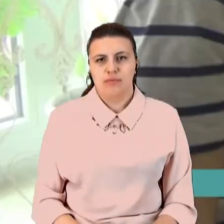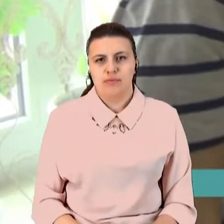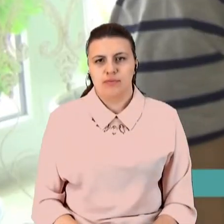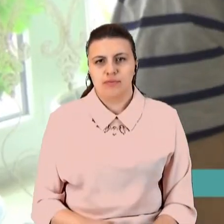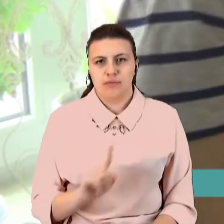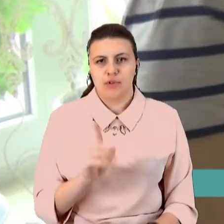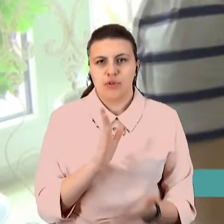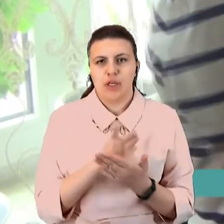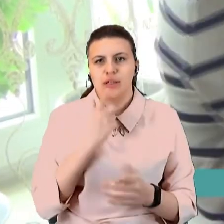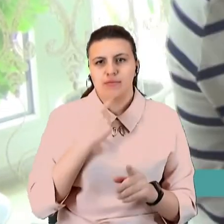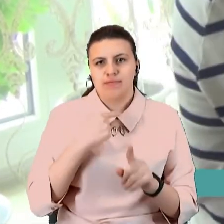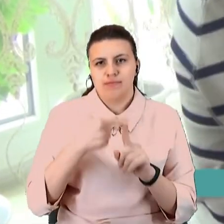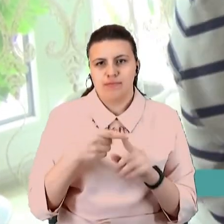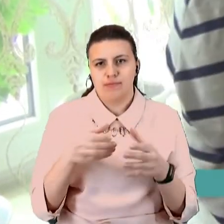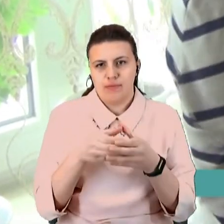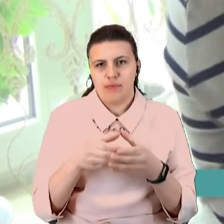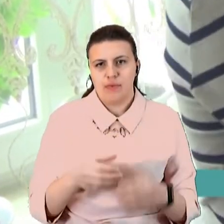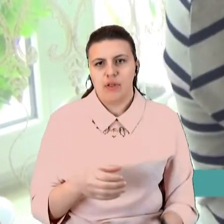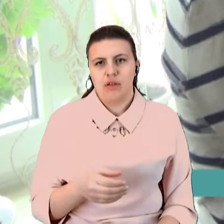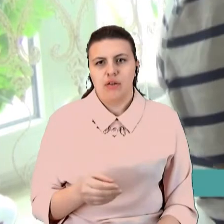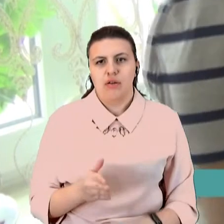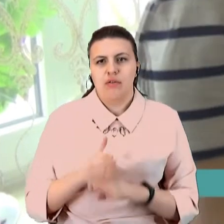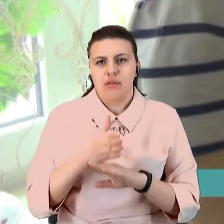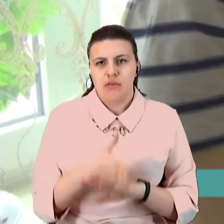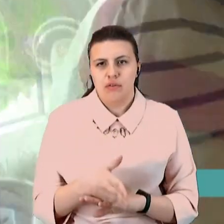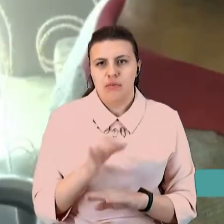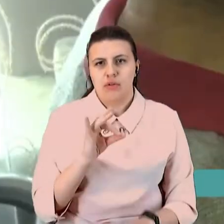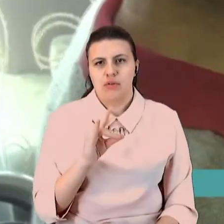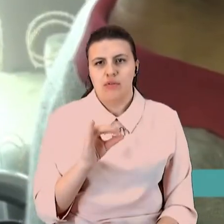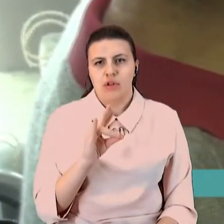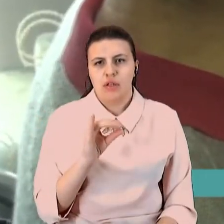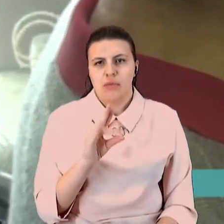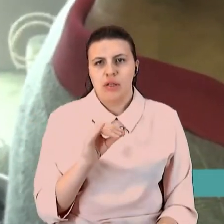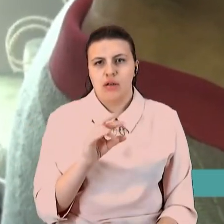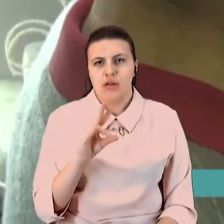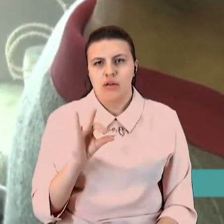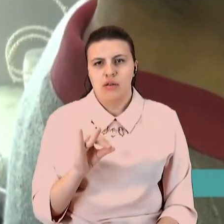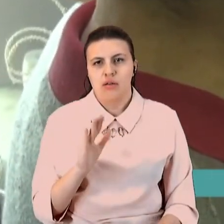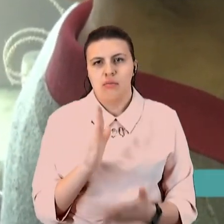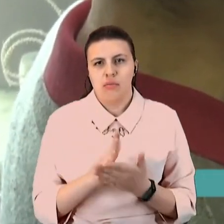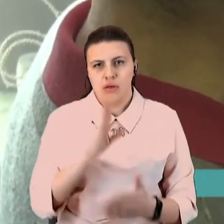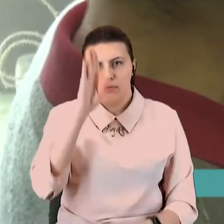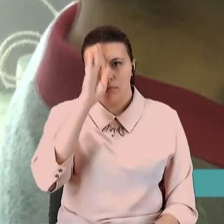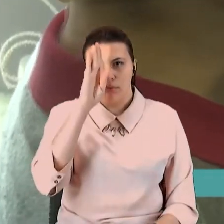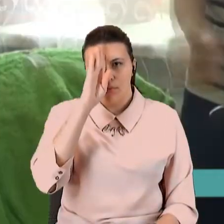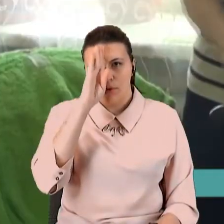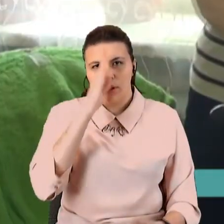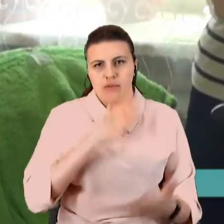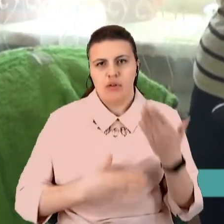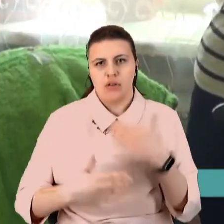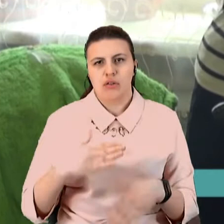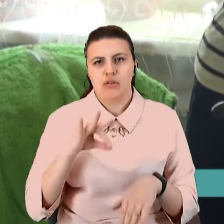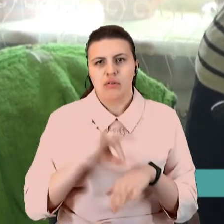Відвідали благодійники і родину Володимира та Али. Чоловік має інвалідність через хворобу м'язів. Алла все життя